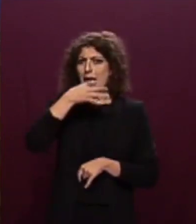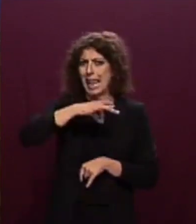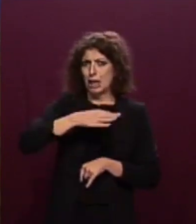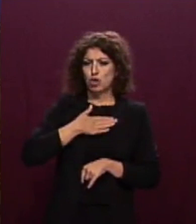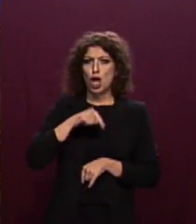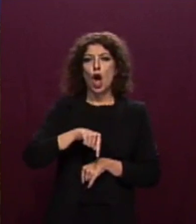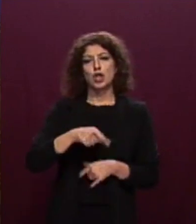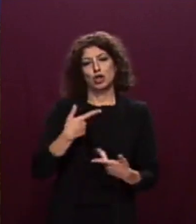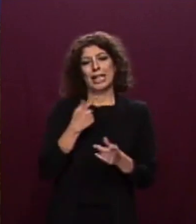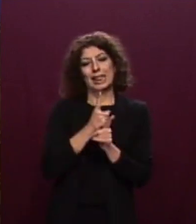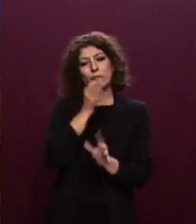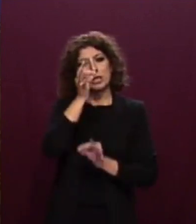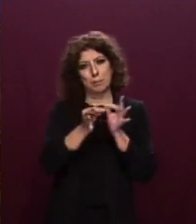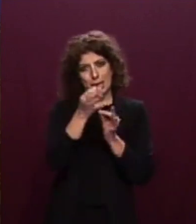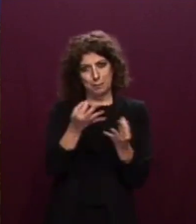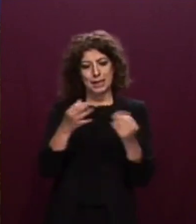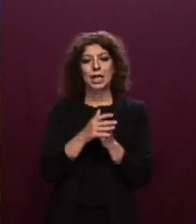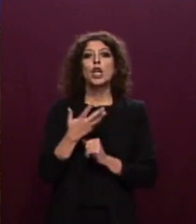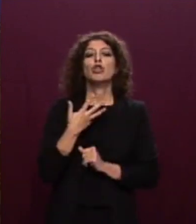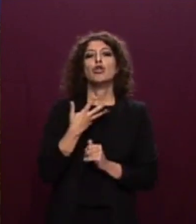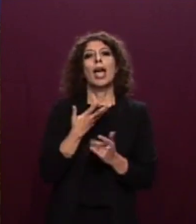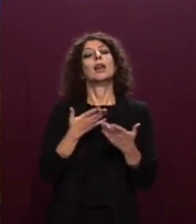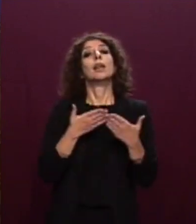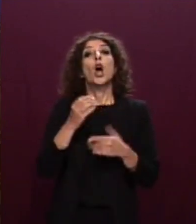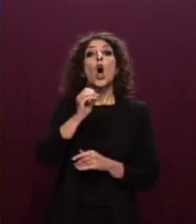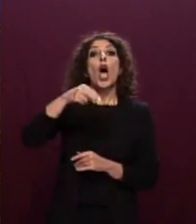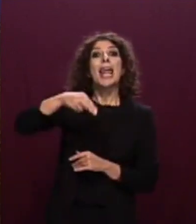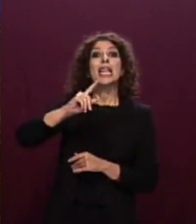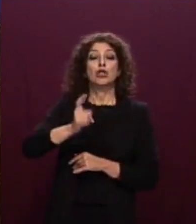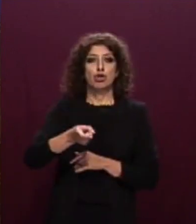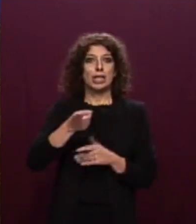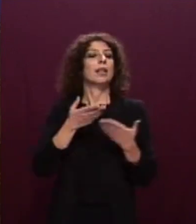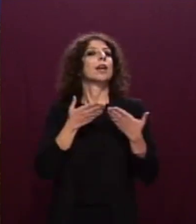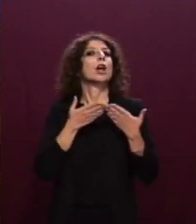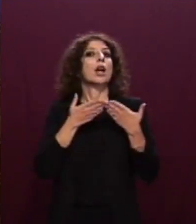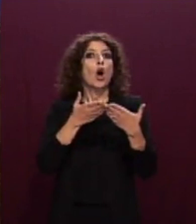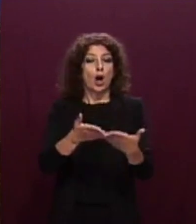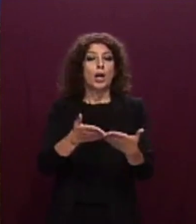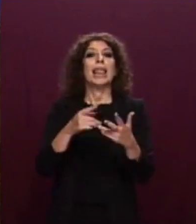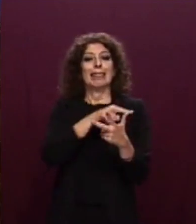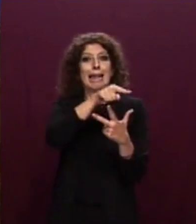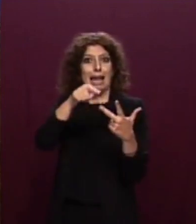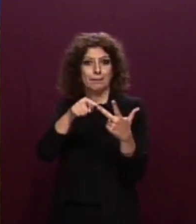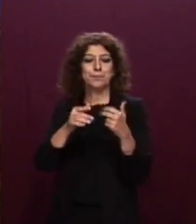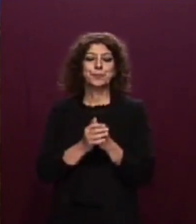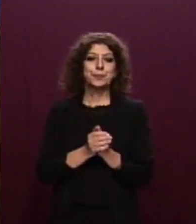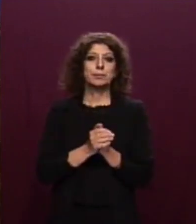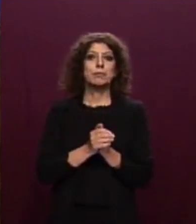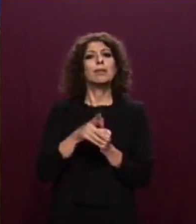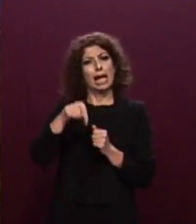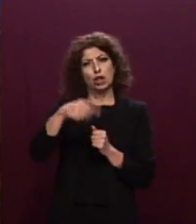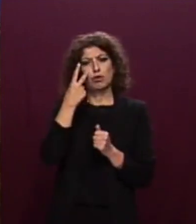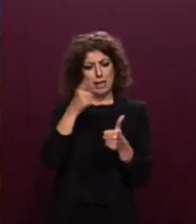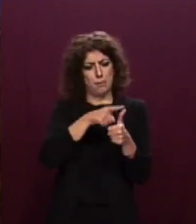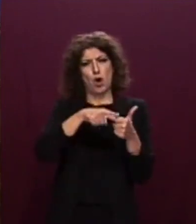condotti dalle navi ONG Humanity One, Geon Barents, Rise Above e Ocean Viking. Le tratteremo una per una.